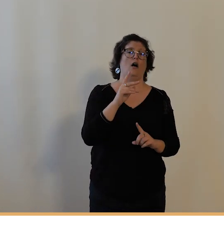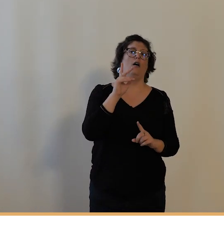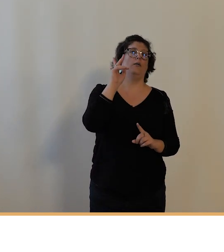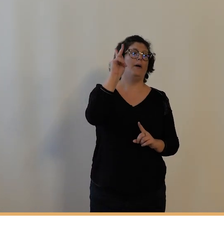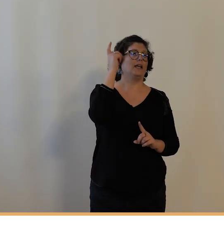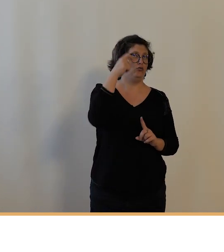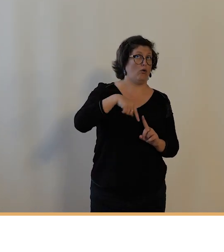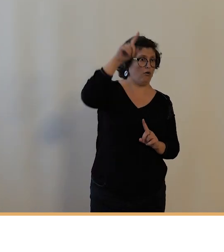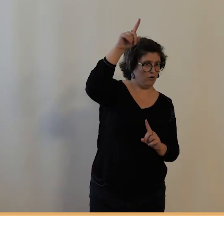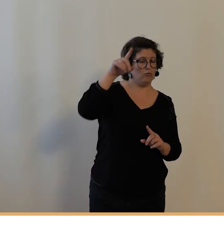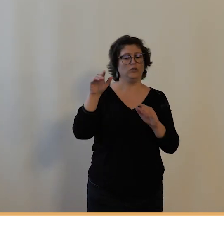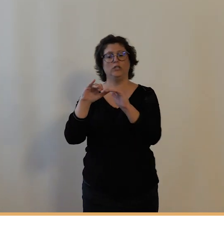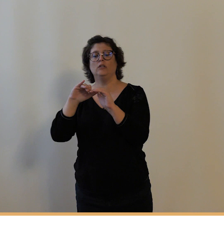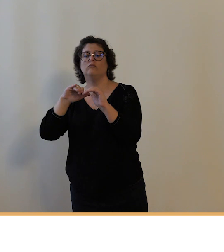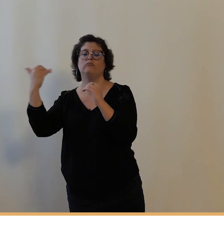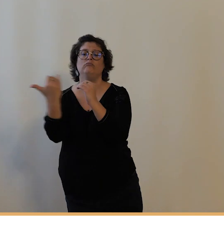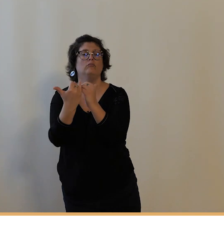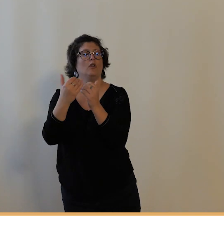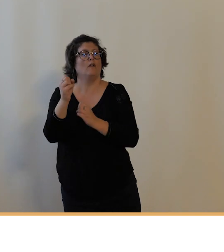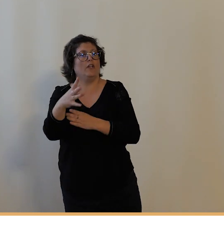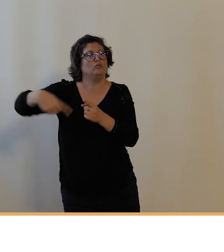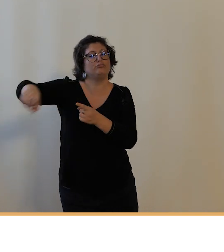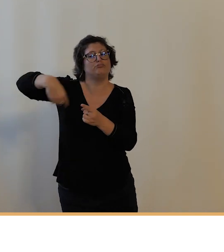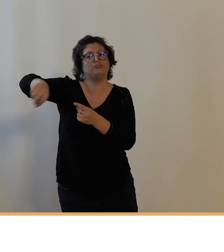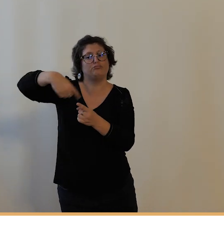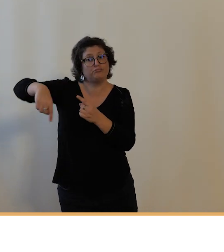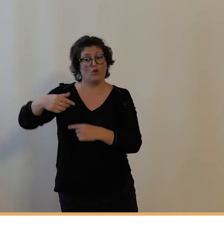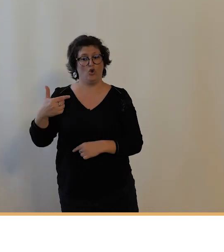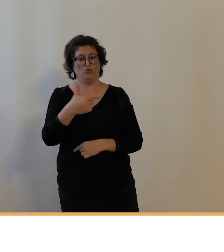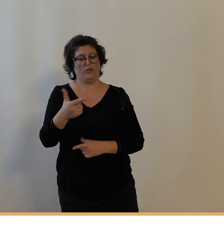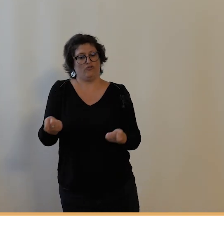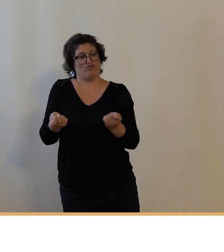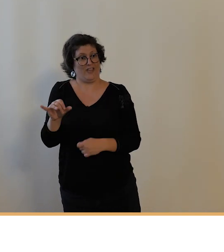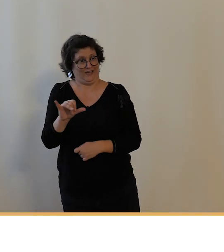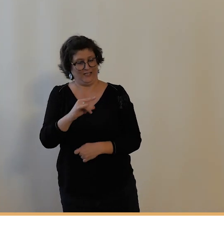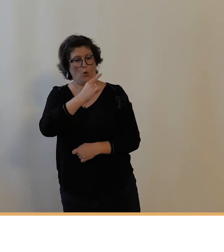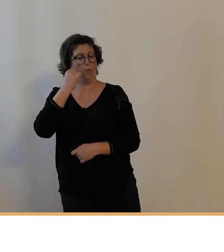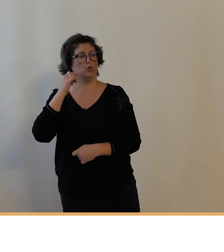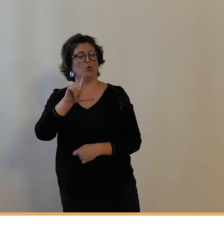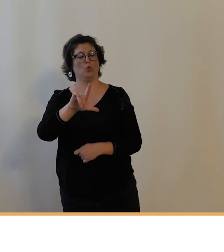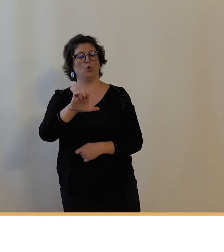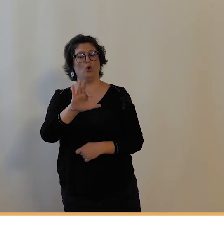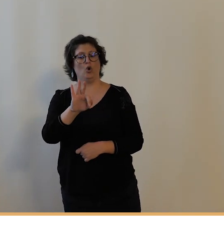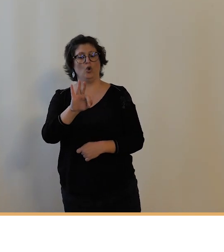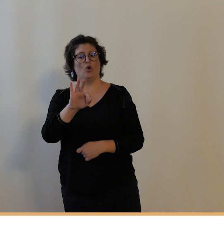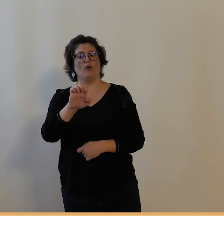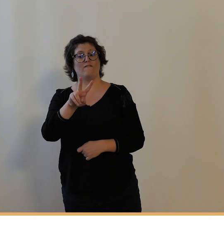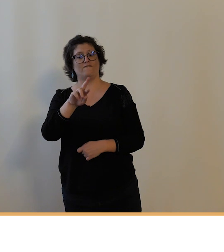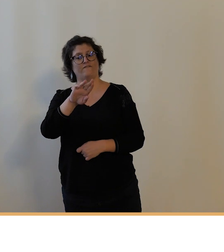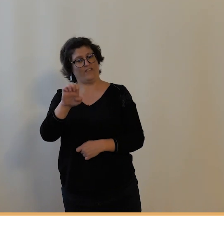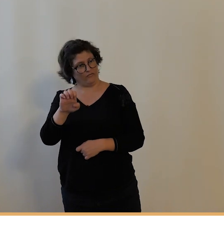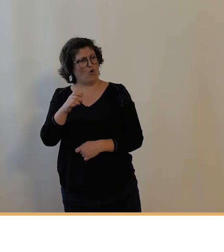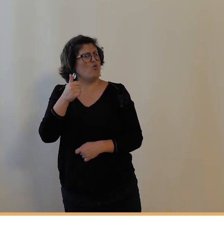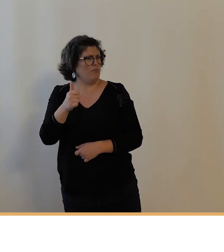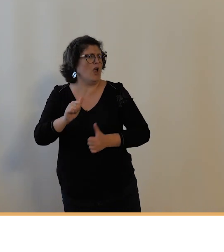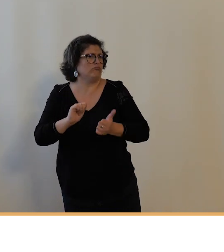auront comme directeur Victor Lefebvre Victor Lefebvre dont on parlera tout à l'heure coureur cycliste il